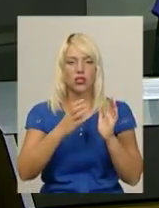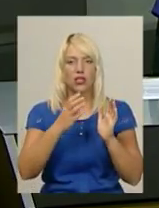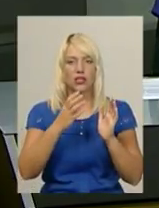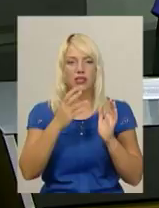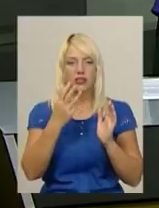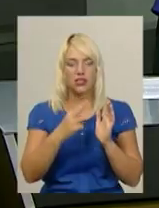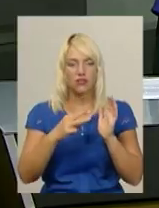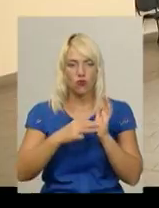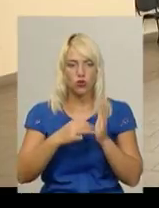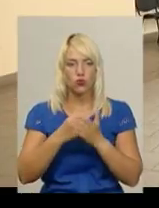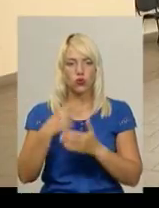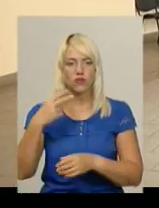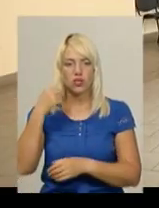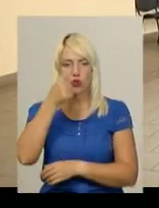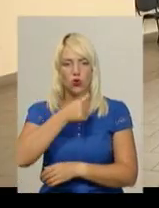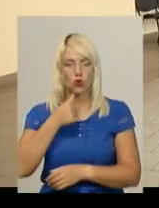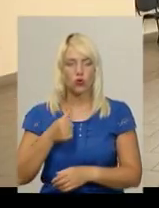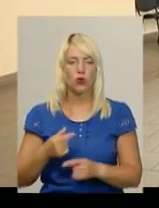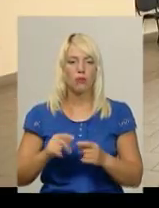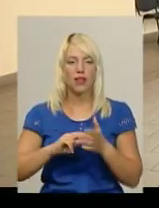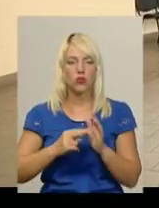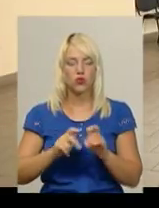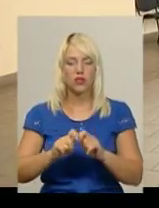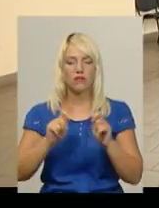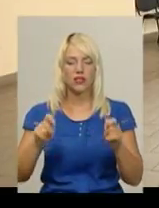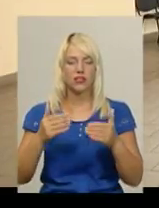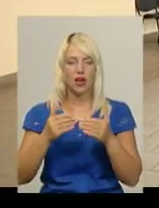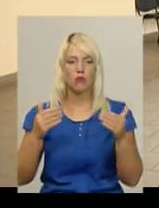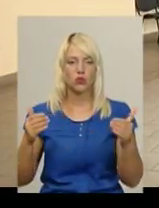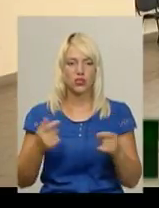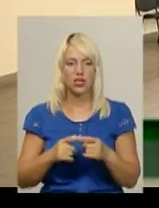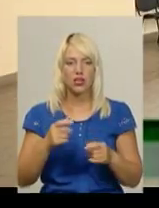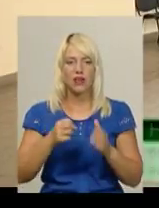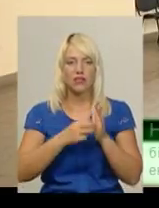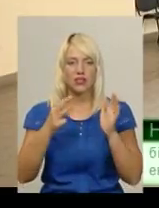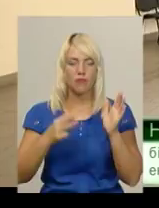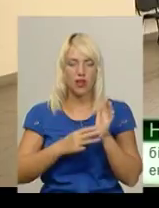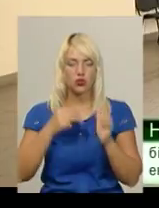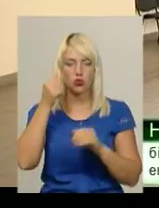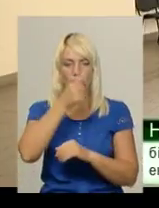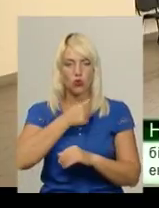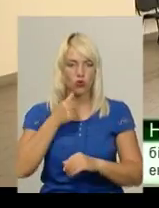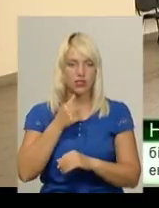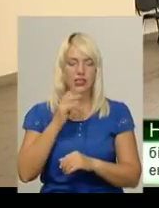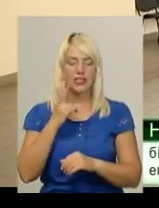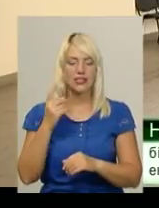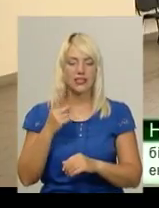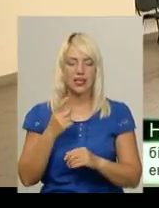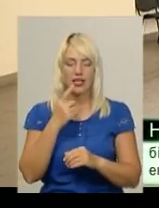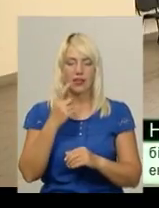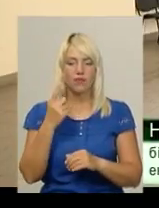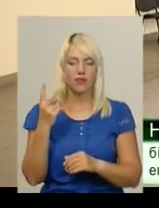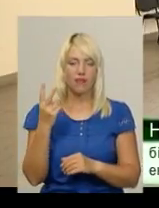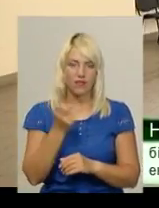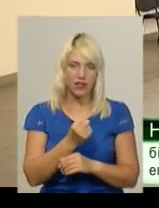-го. Планується відкриття музею у вересні 2018 року. Буквально за дві неділі чи до